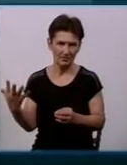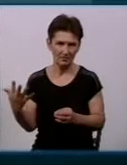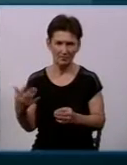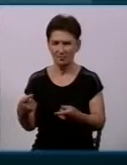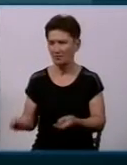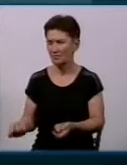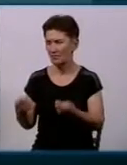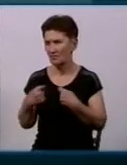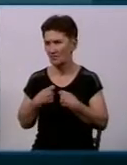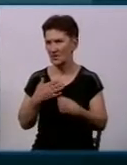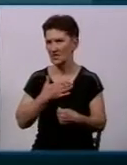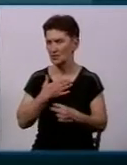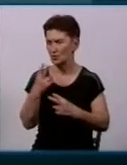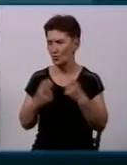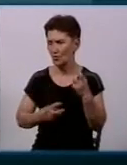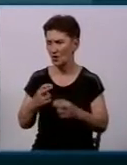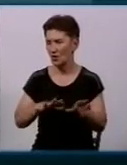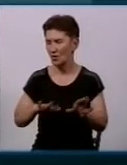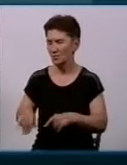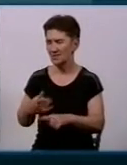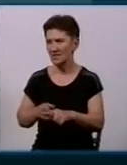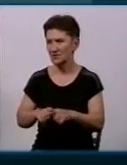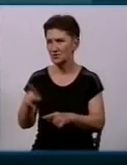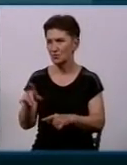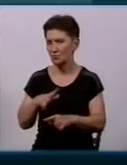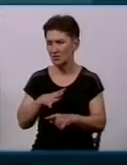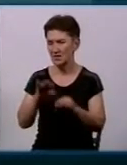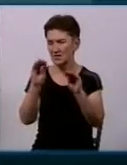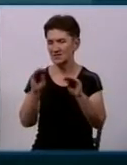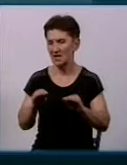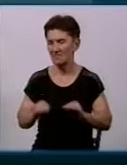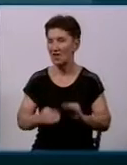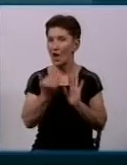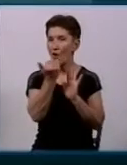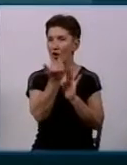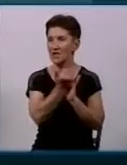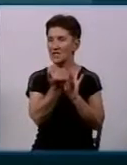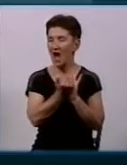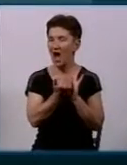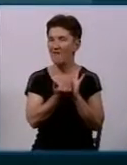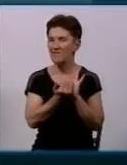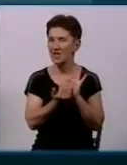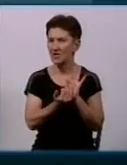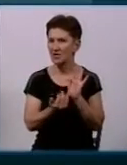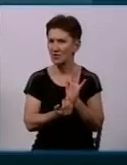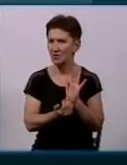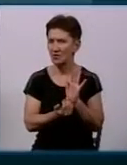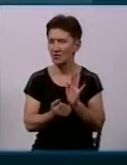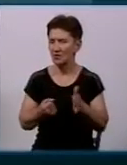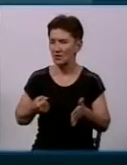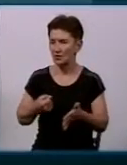нашому підприємству. Після цього нам було складено графік на ці заміну 200 пожежних гідрантів, і до